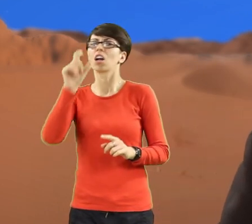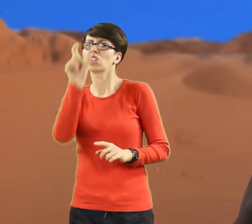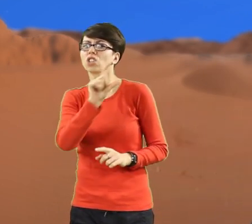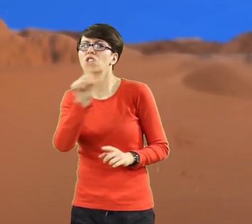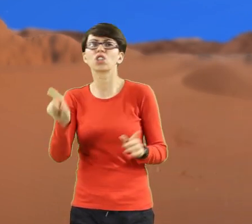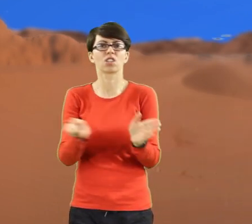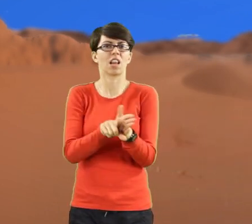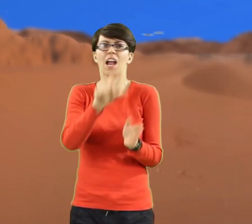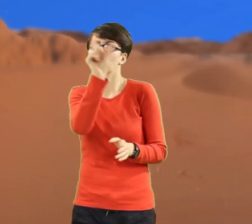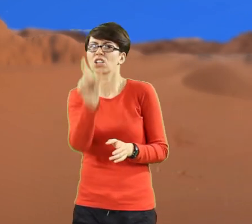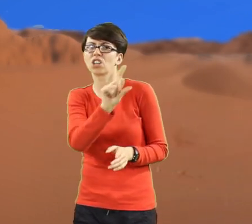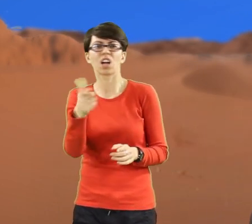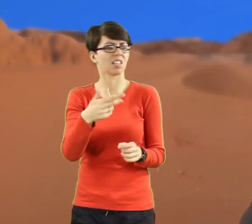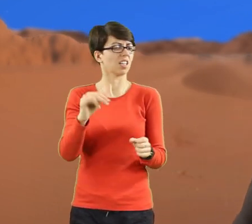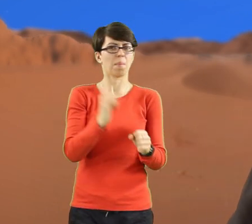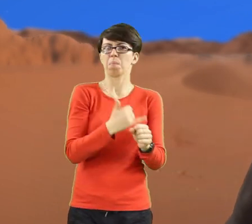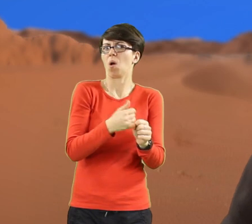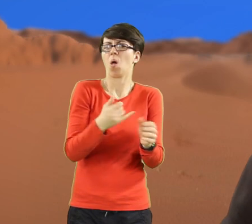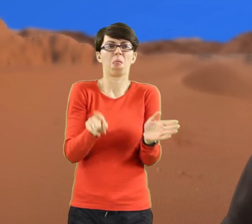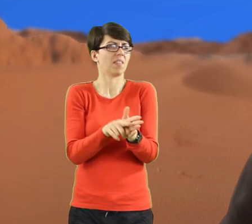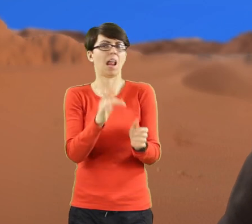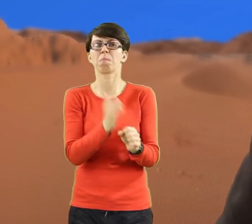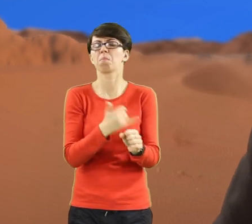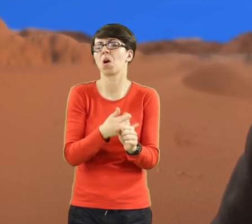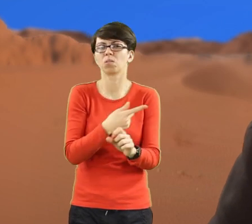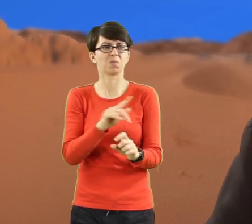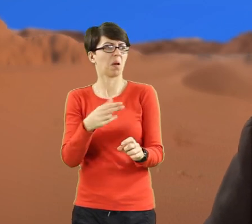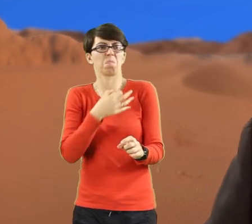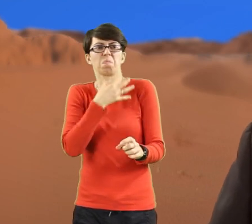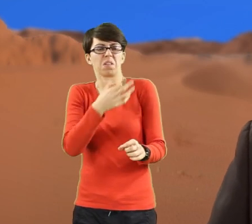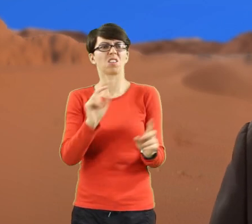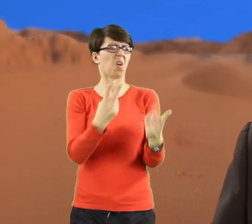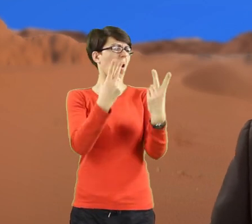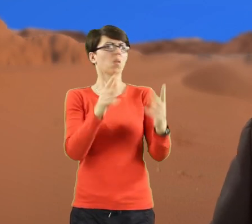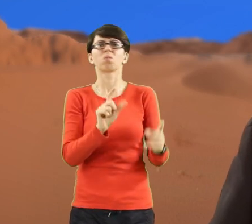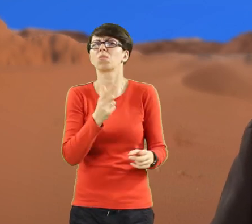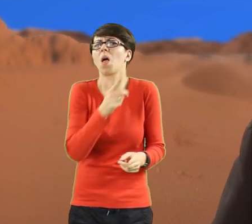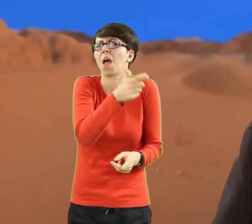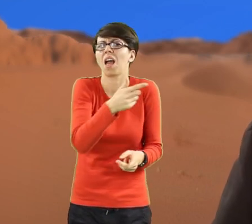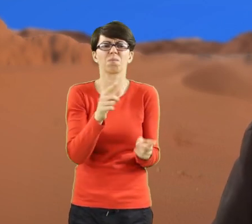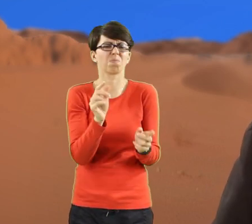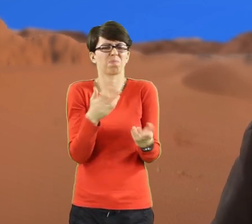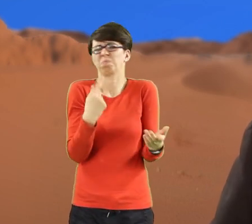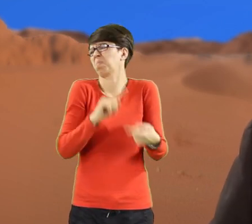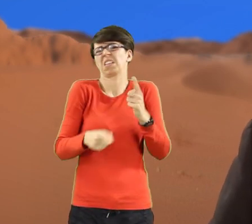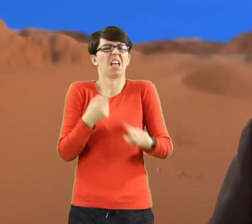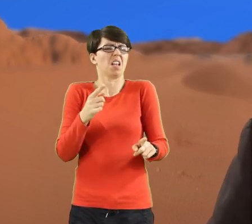skąd i co dalej. Wszystko to bez sensu, za mało. Lecz po to, by być z Tobą,